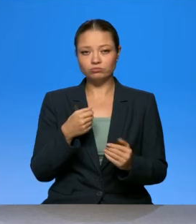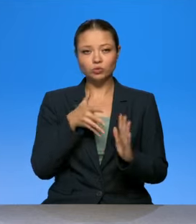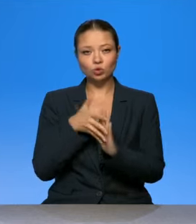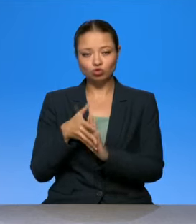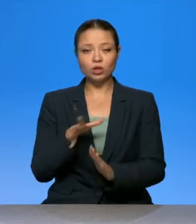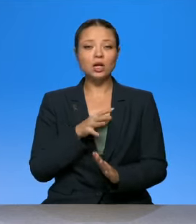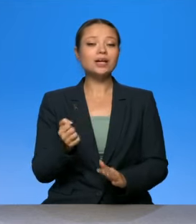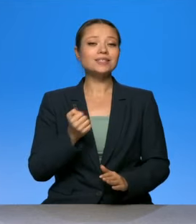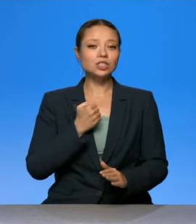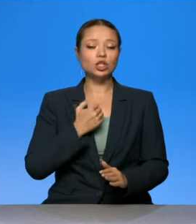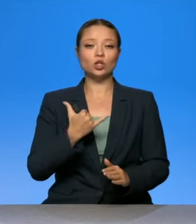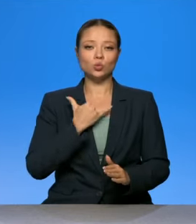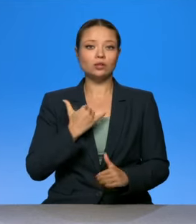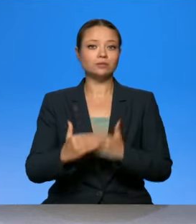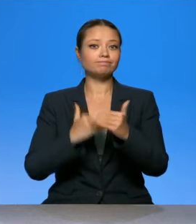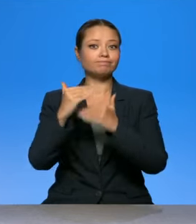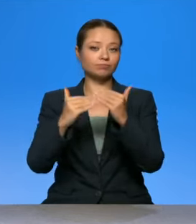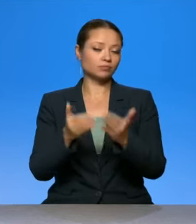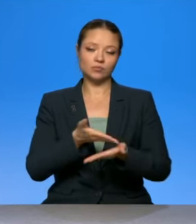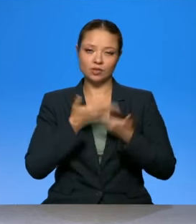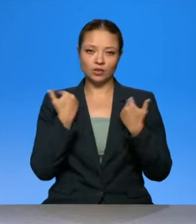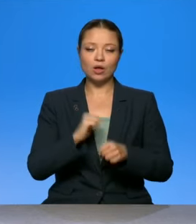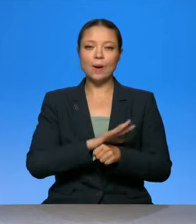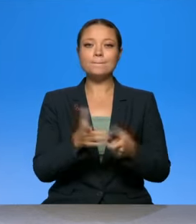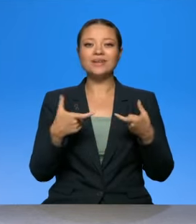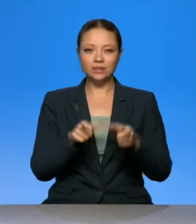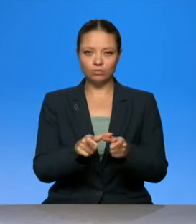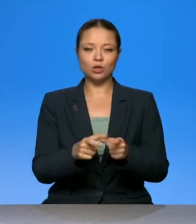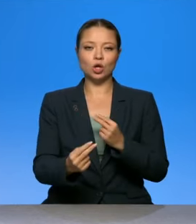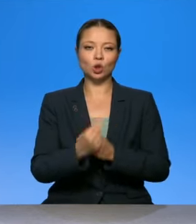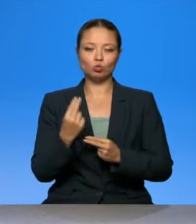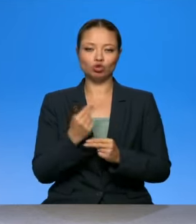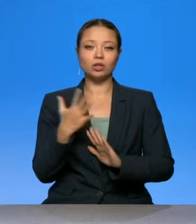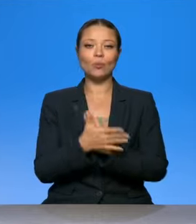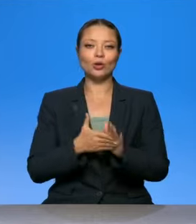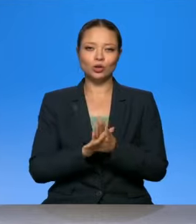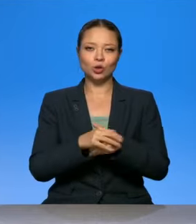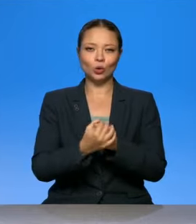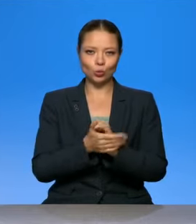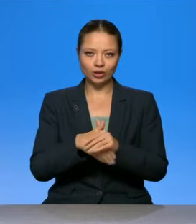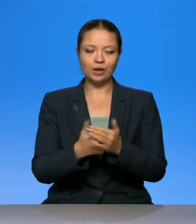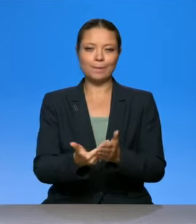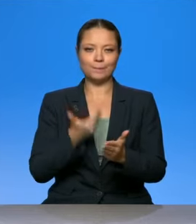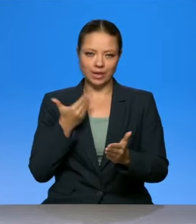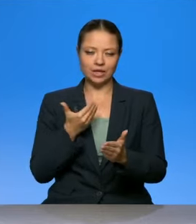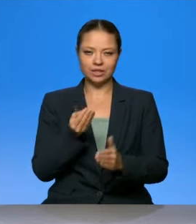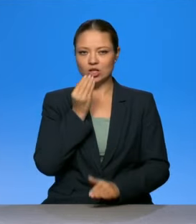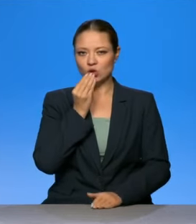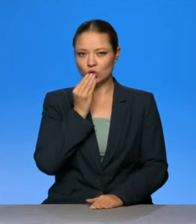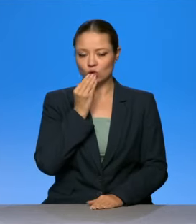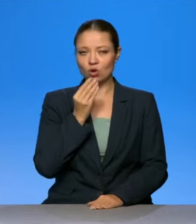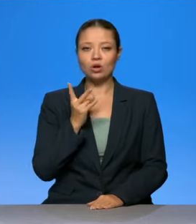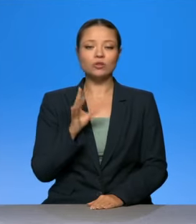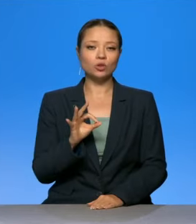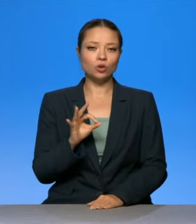к сожалению, с вами не произошло. Пандемия научила нас мыть руки перед едой в ряде случаев. Но в той мере, в какой